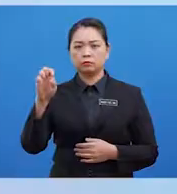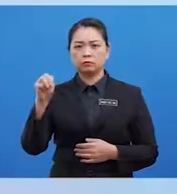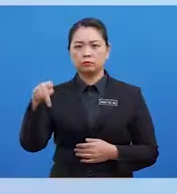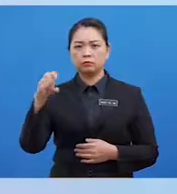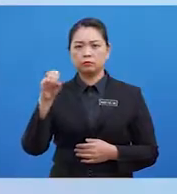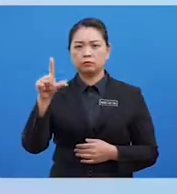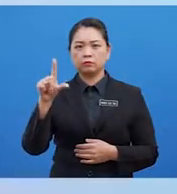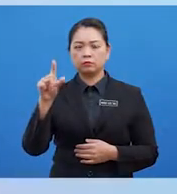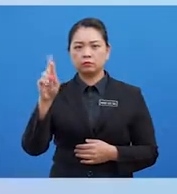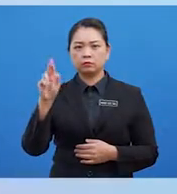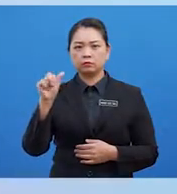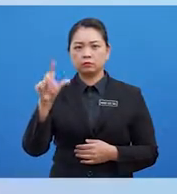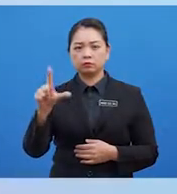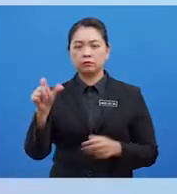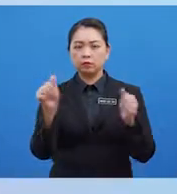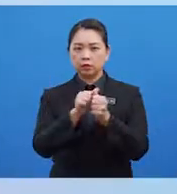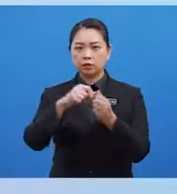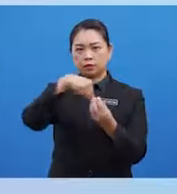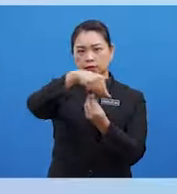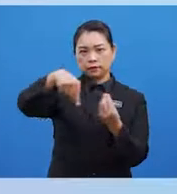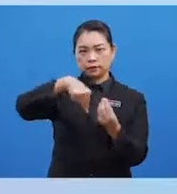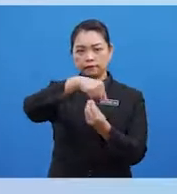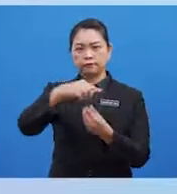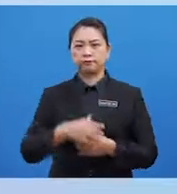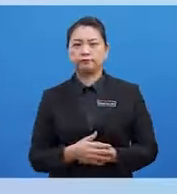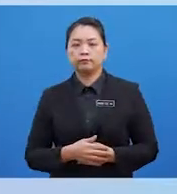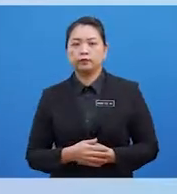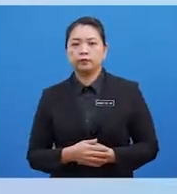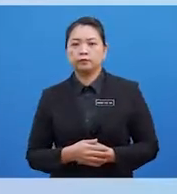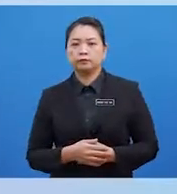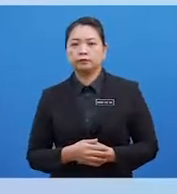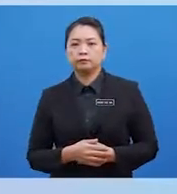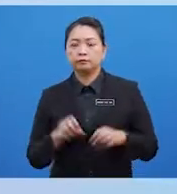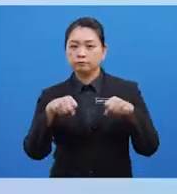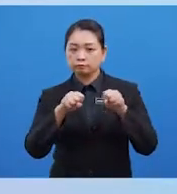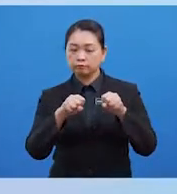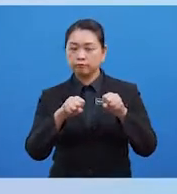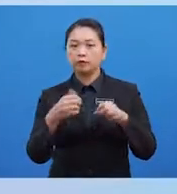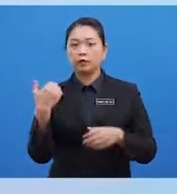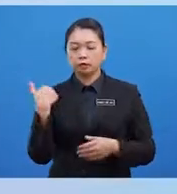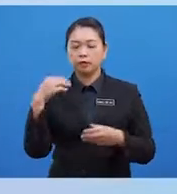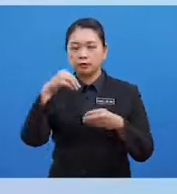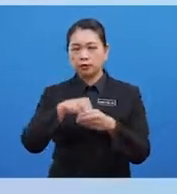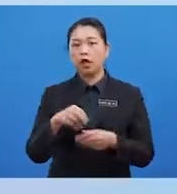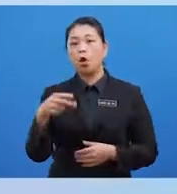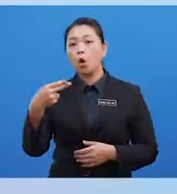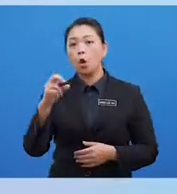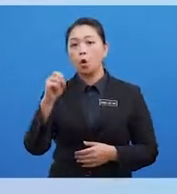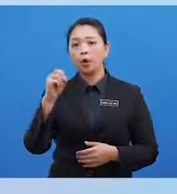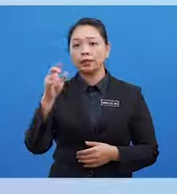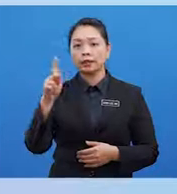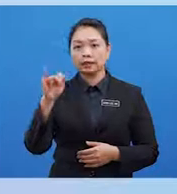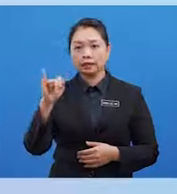Kemahiran motor seperti Melakukan tackle dalam permainan hoki Dan melakukan pukulan kilas Semasa